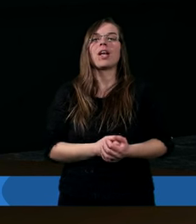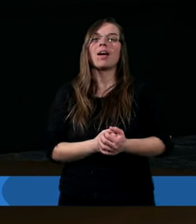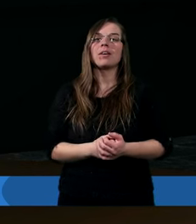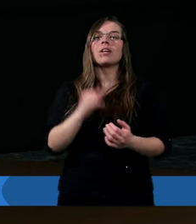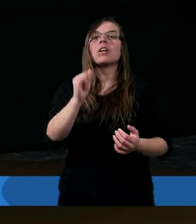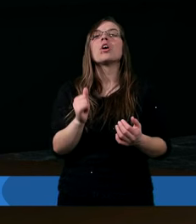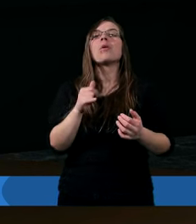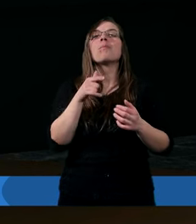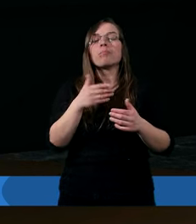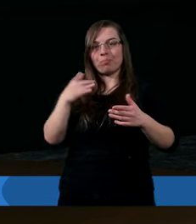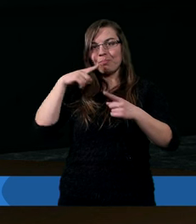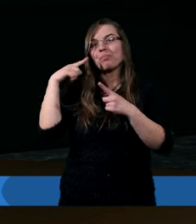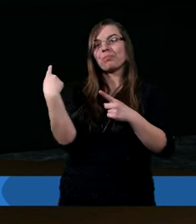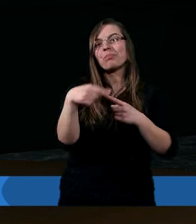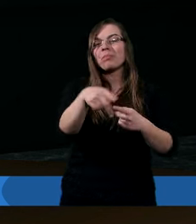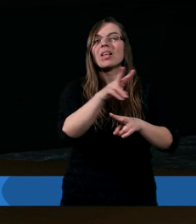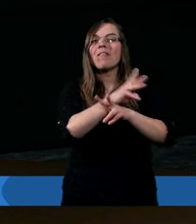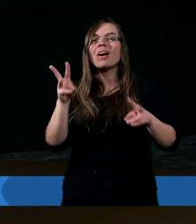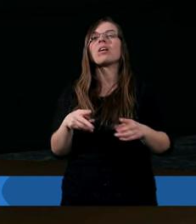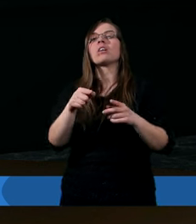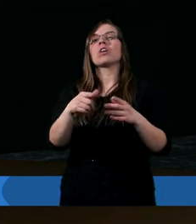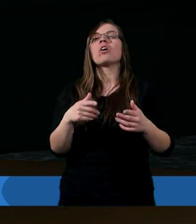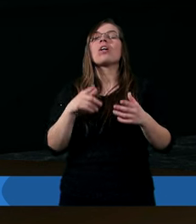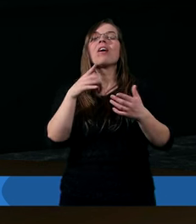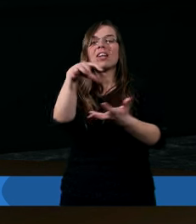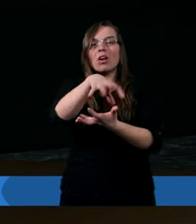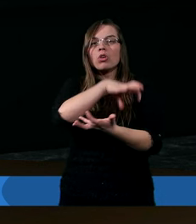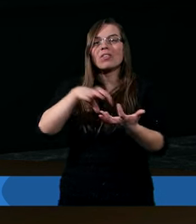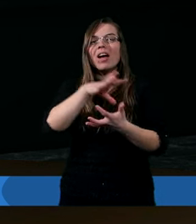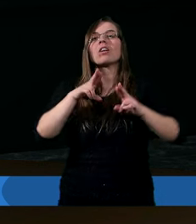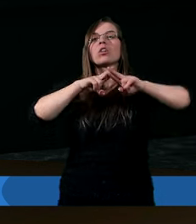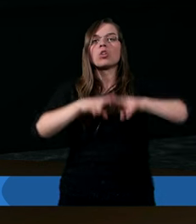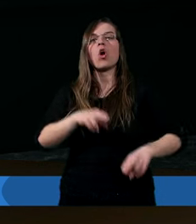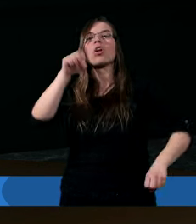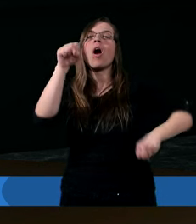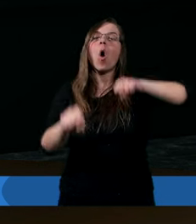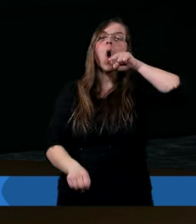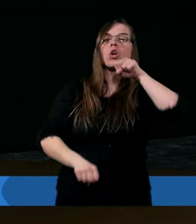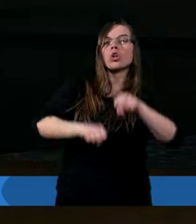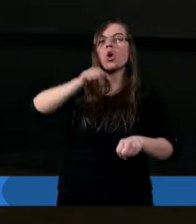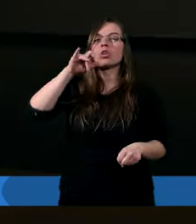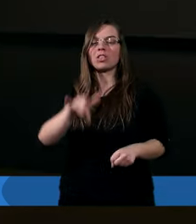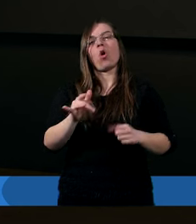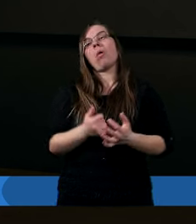O sądzie zaś, gdyż Książę tego świata został osądzony.